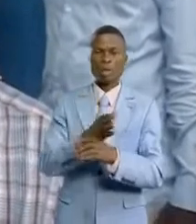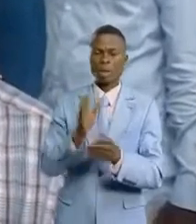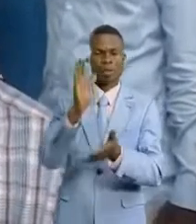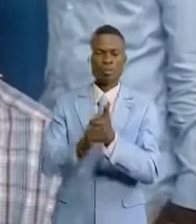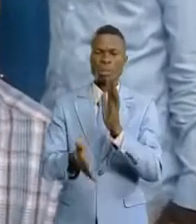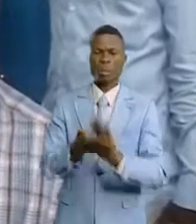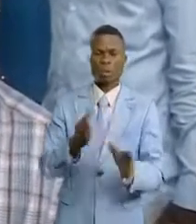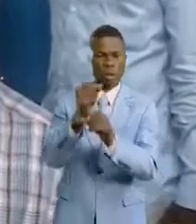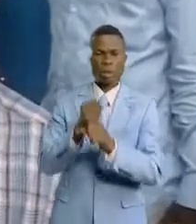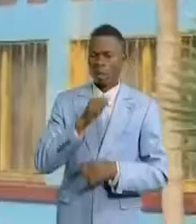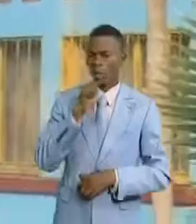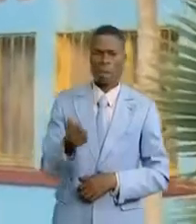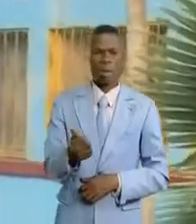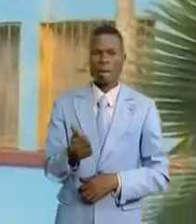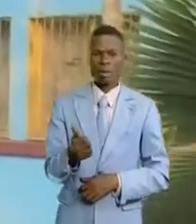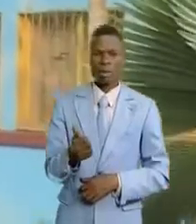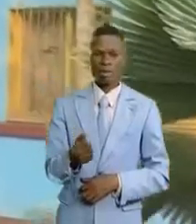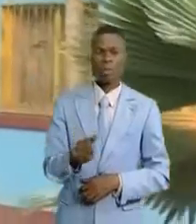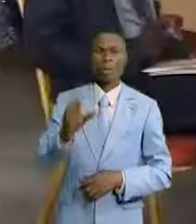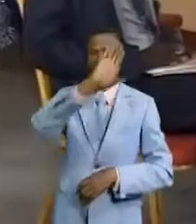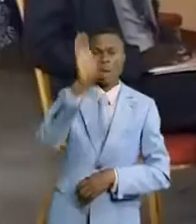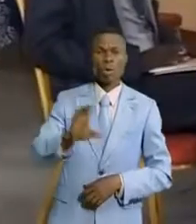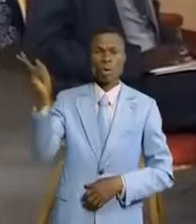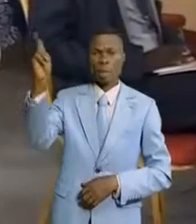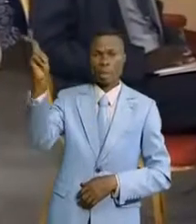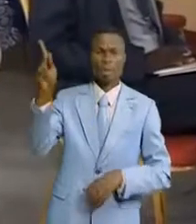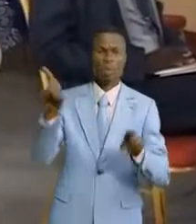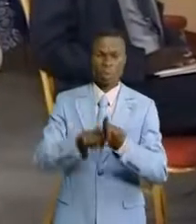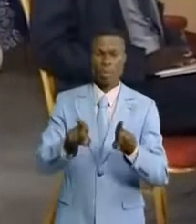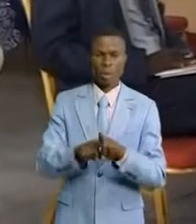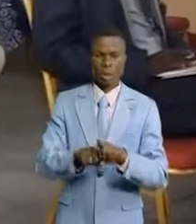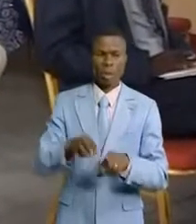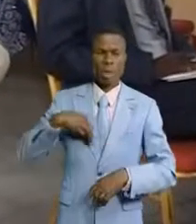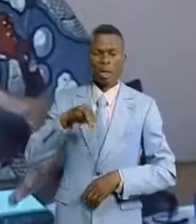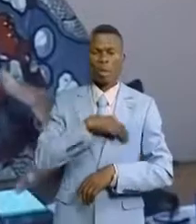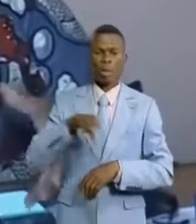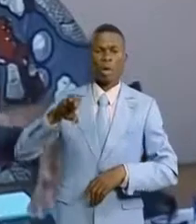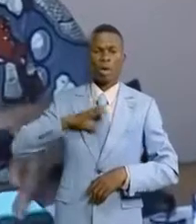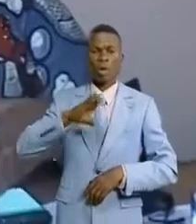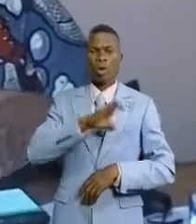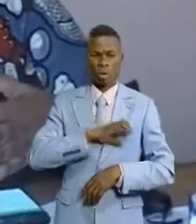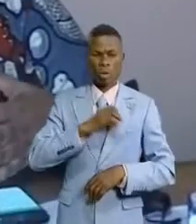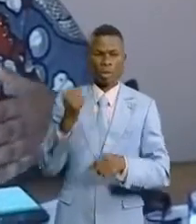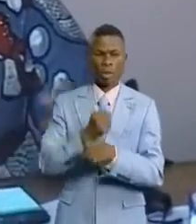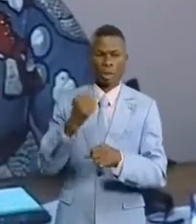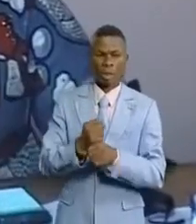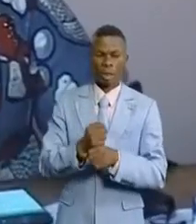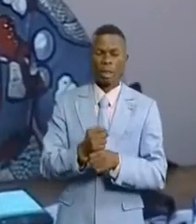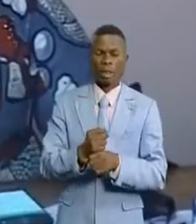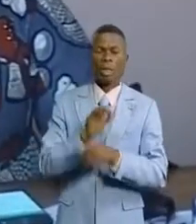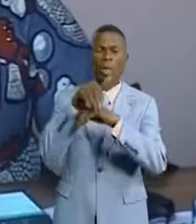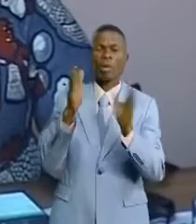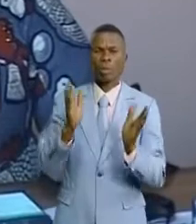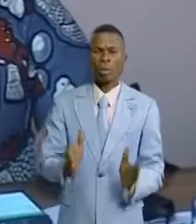suffisamment mobilisée. À Quintambo, même exercice. Les membres du comité communal budget participatif